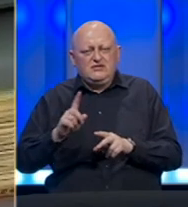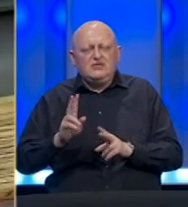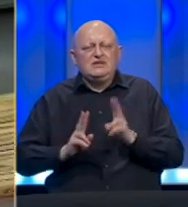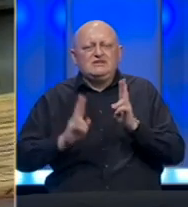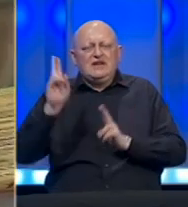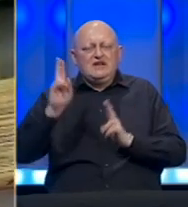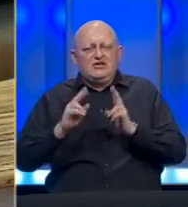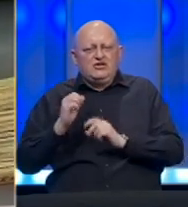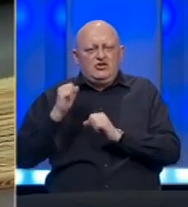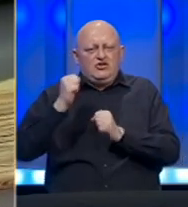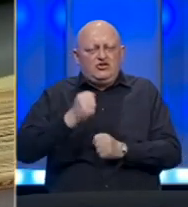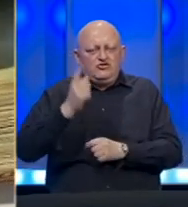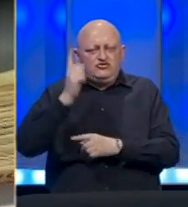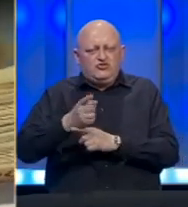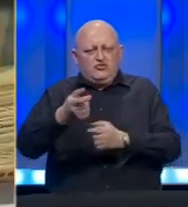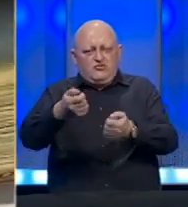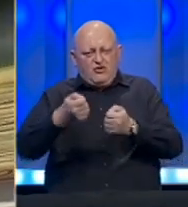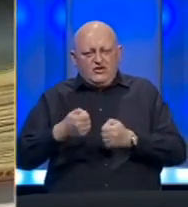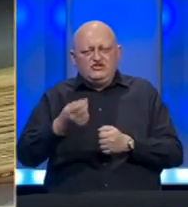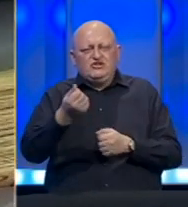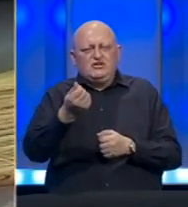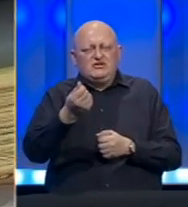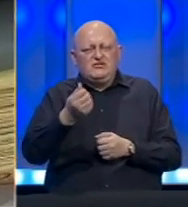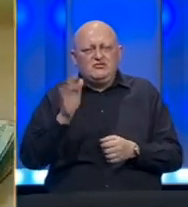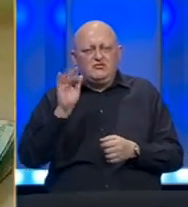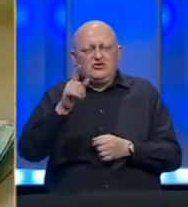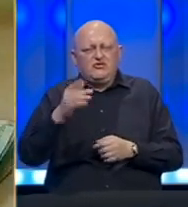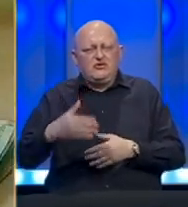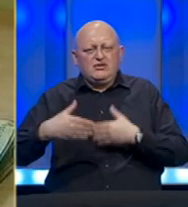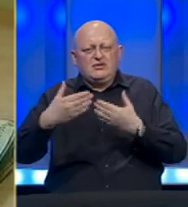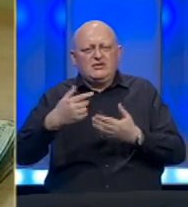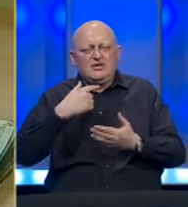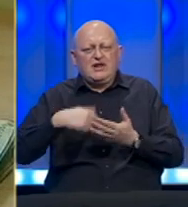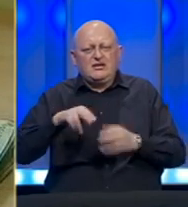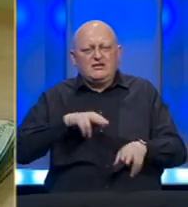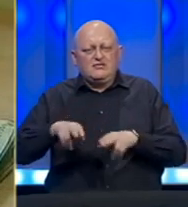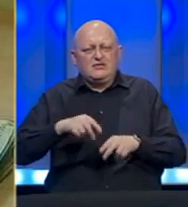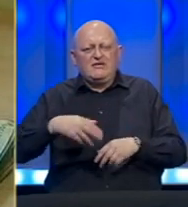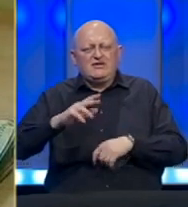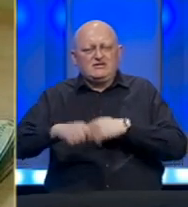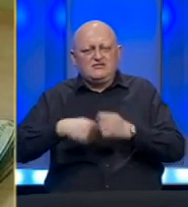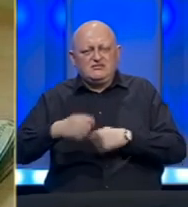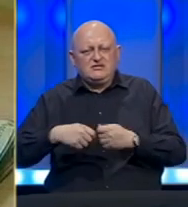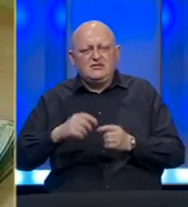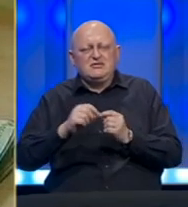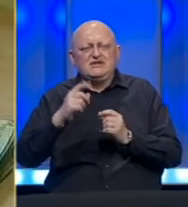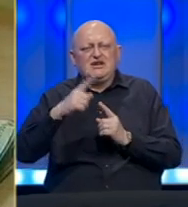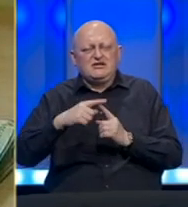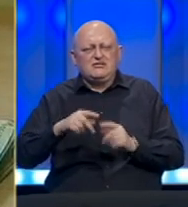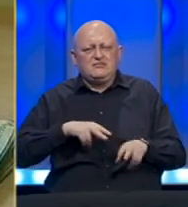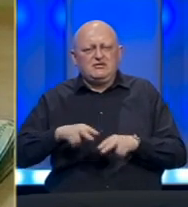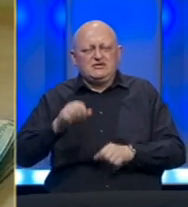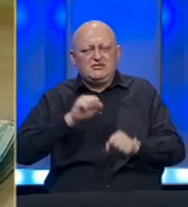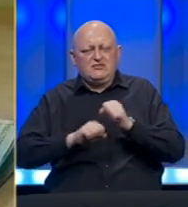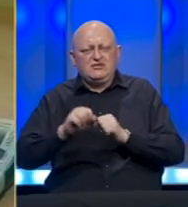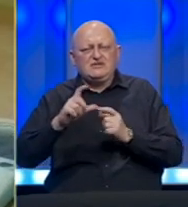saglasnosti za donošenje odluke o povlačenju sredstava. Protiv ovog prijedloga su glasali ministar spoljnjih poslova Bisera Turković, ministar